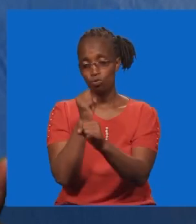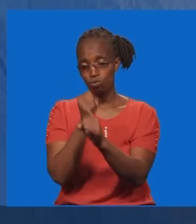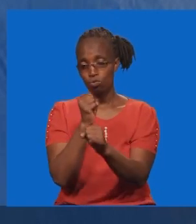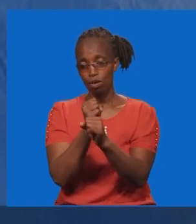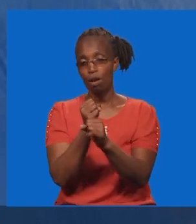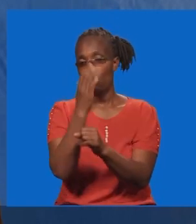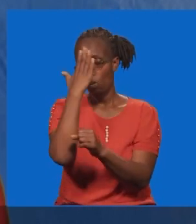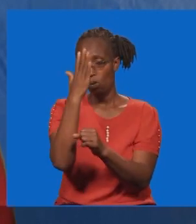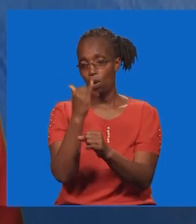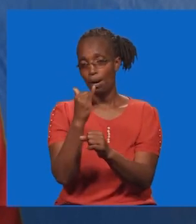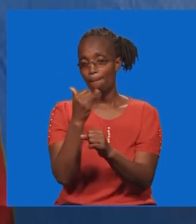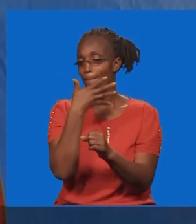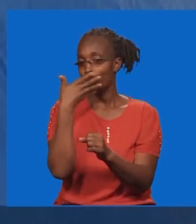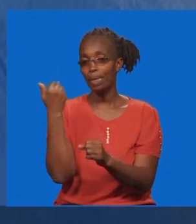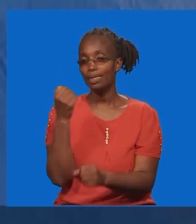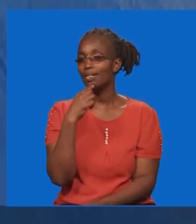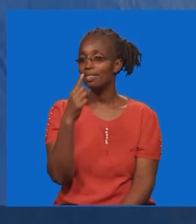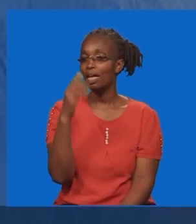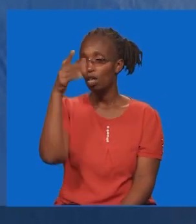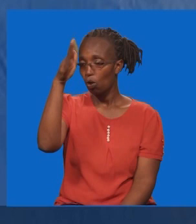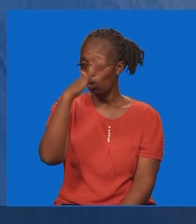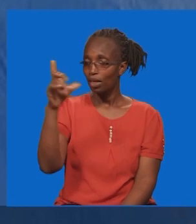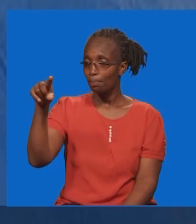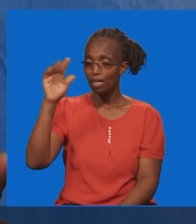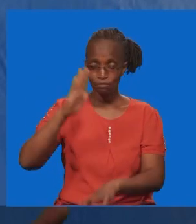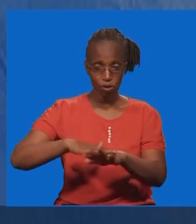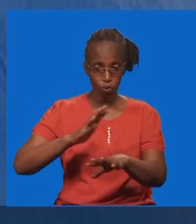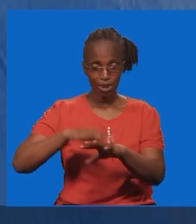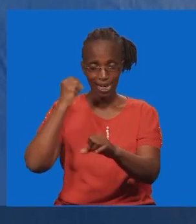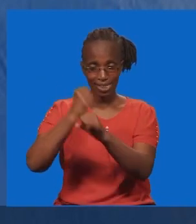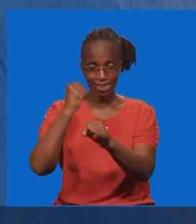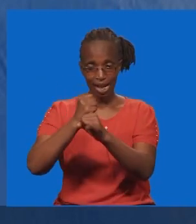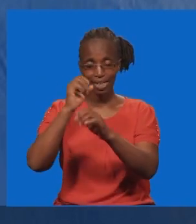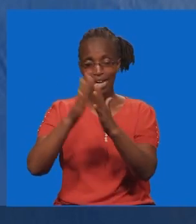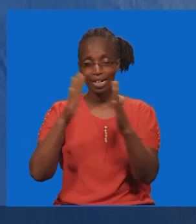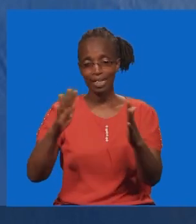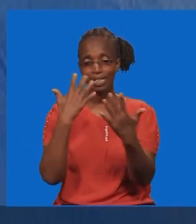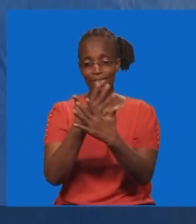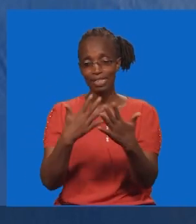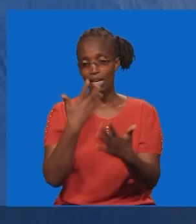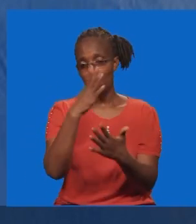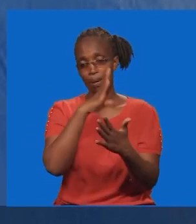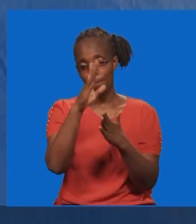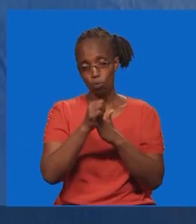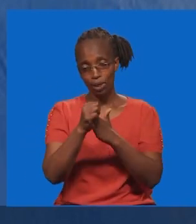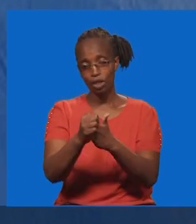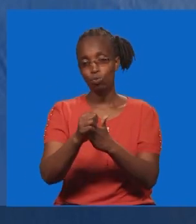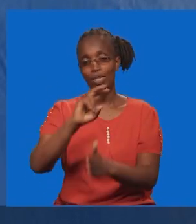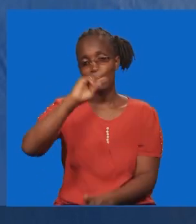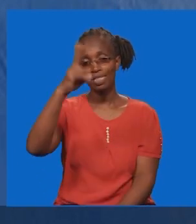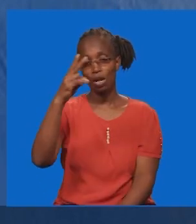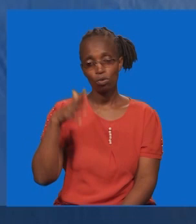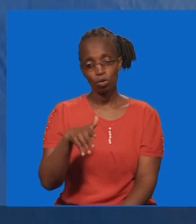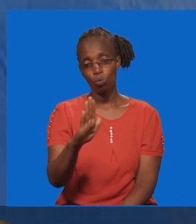Mbali wewe buwana ulie mku uli ntendea. Mbali wewe buwana ulie muema uli ntendea. Na unaweza kunyelekeza katika jia za